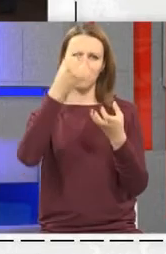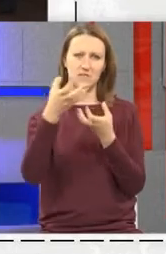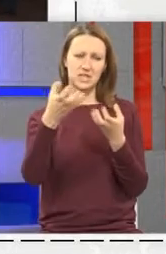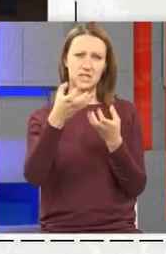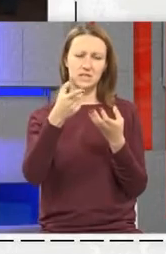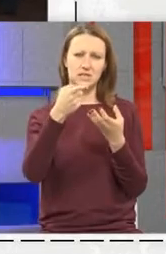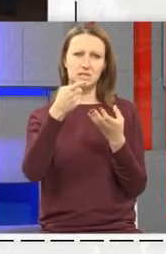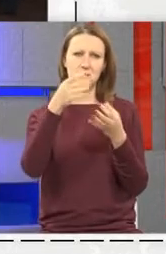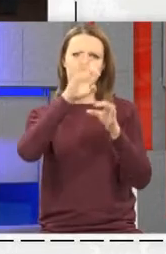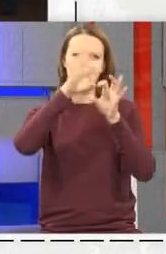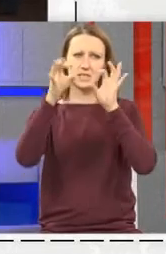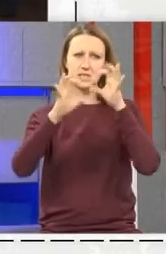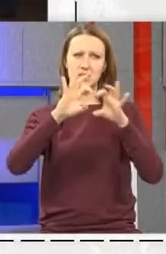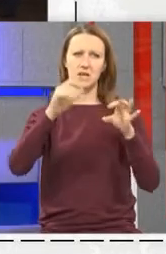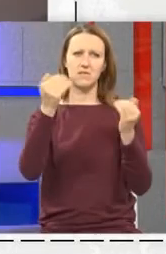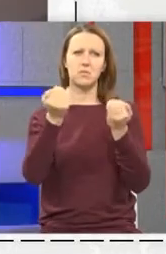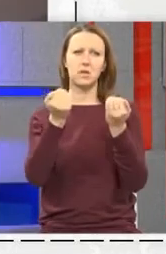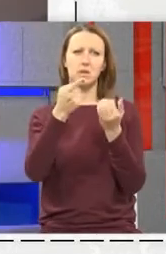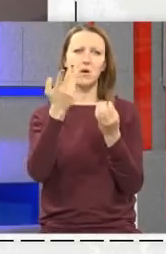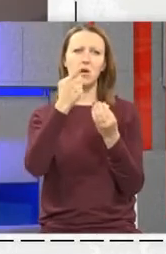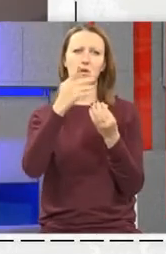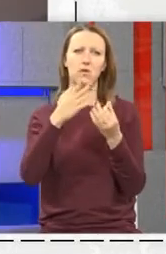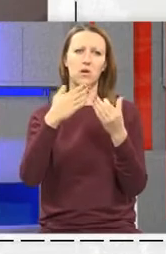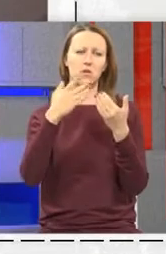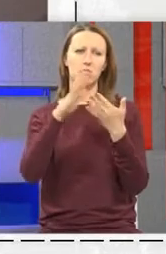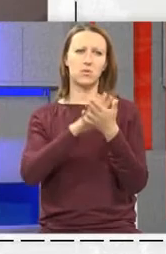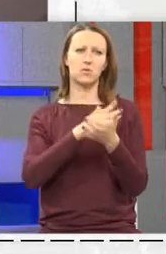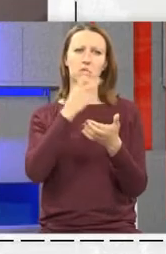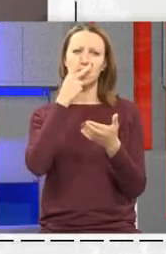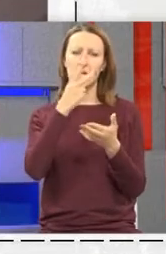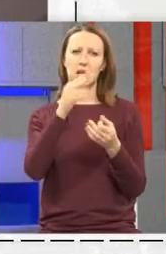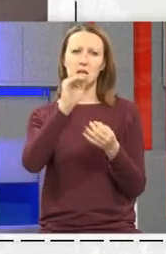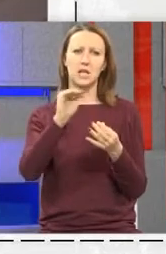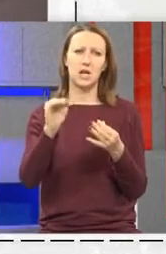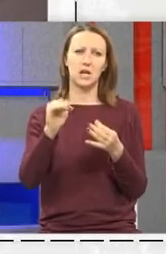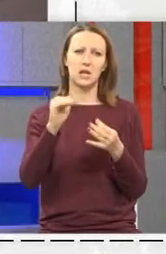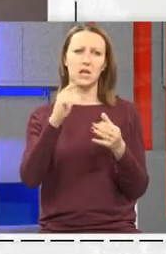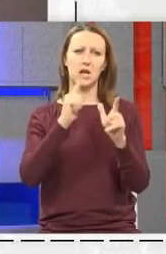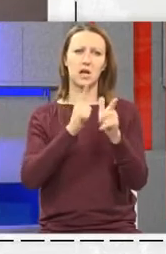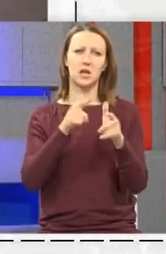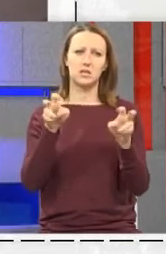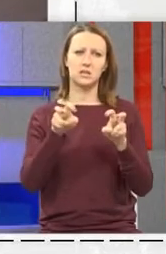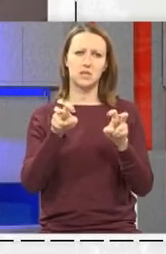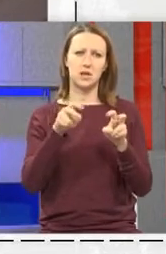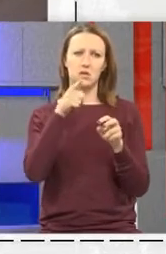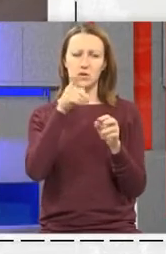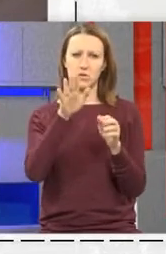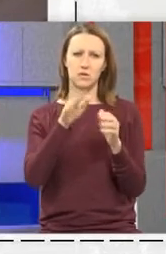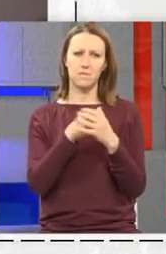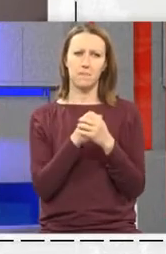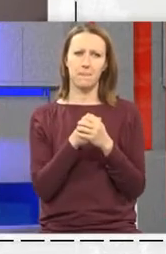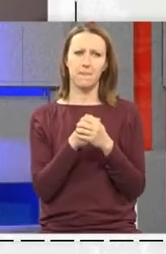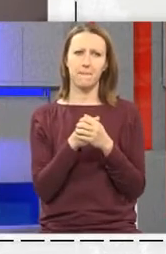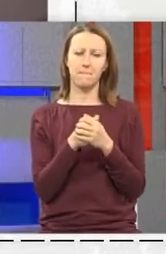sa određenih cijevi Pa kako je ona nastala? Gledanje djeteta Na ratne strahote To je to Aha